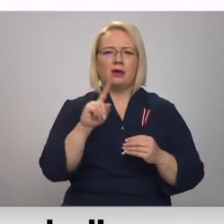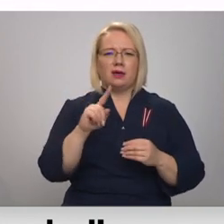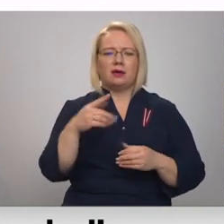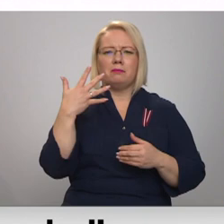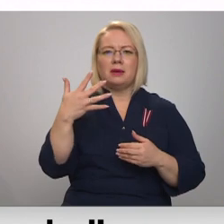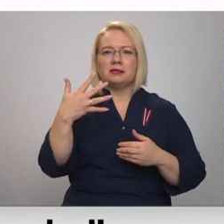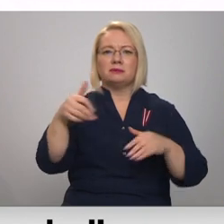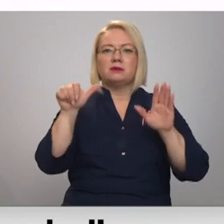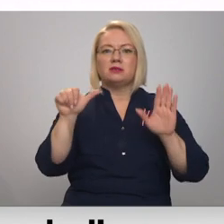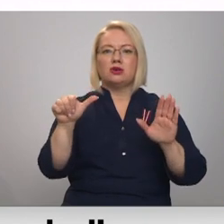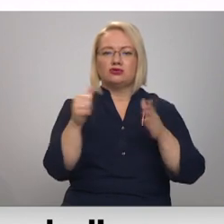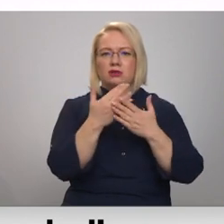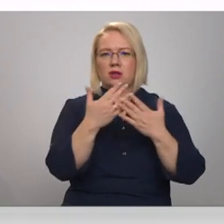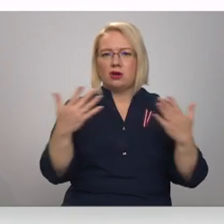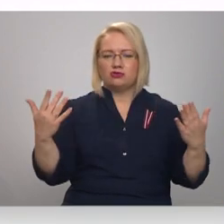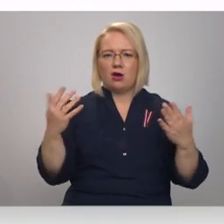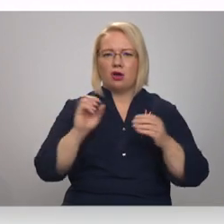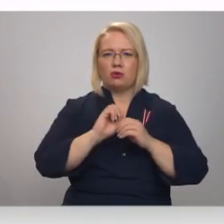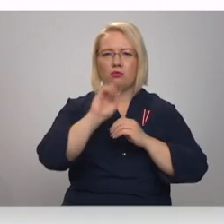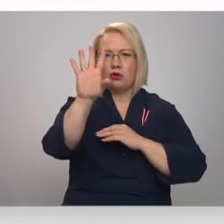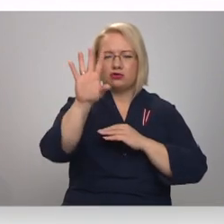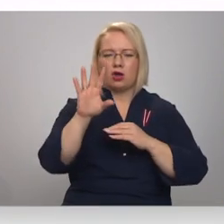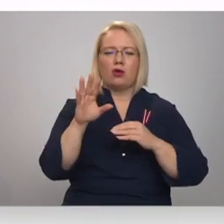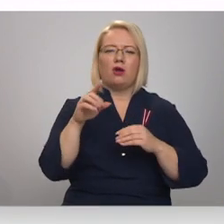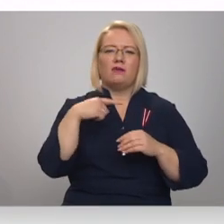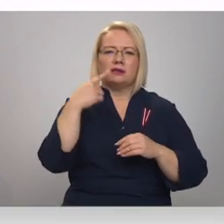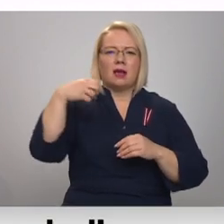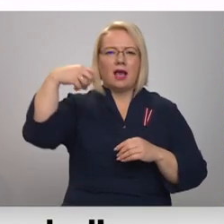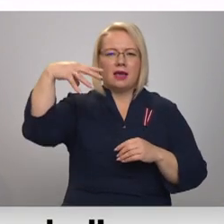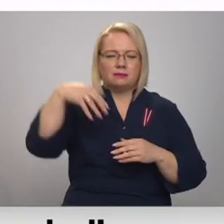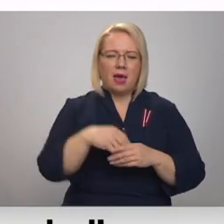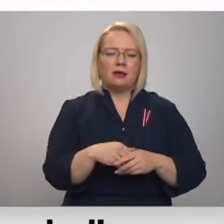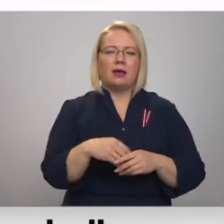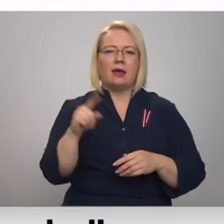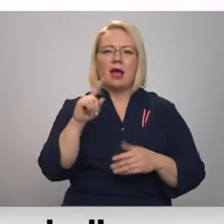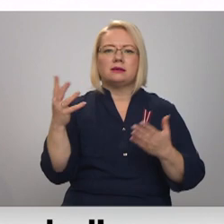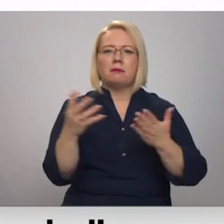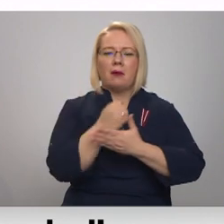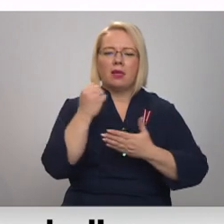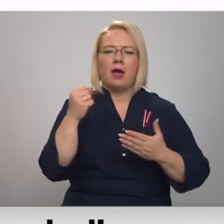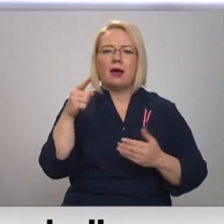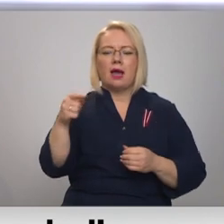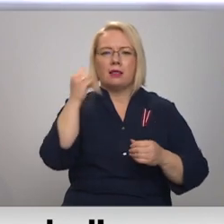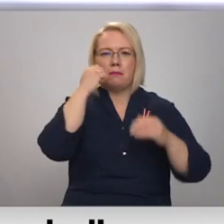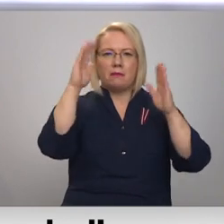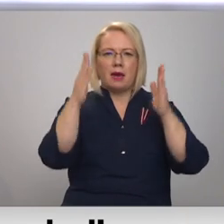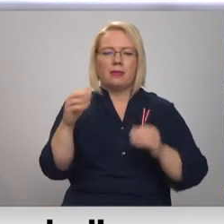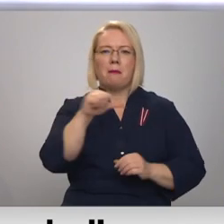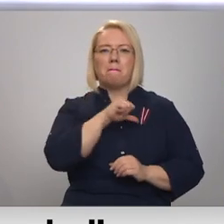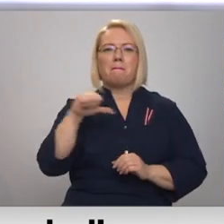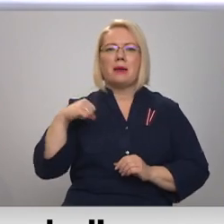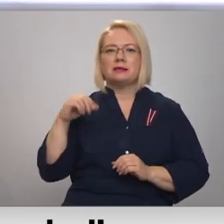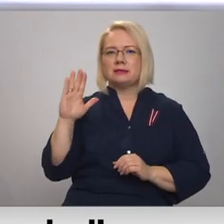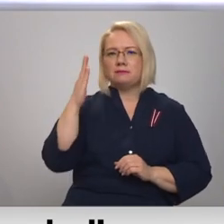dažādi prožektori, ja gaismekli, kā mēs sākam, kas panāk to, kas piemnieklis ir kā pats spīdi,